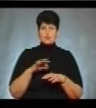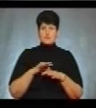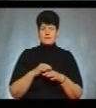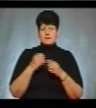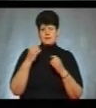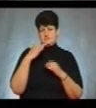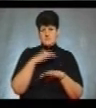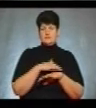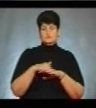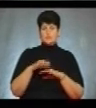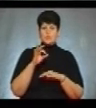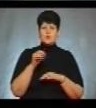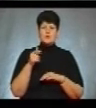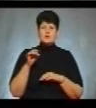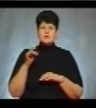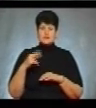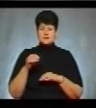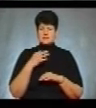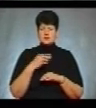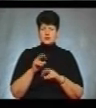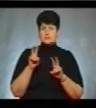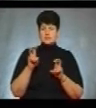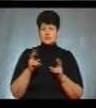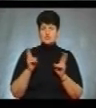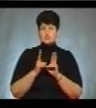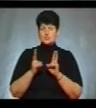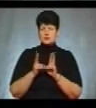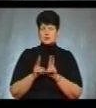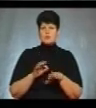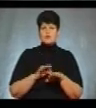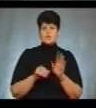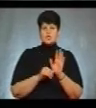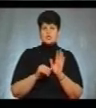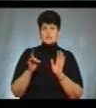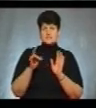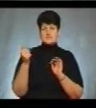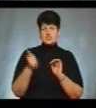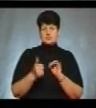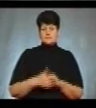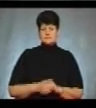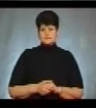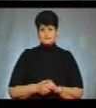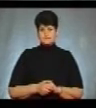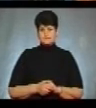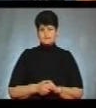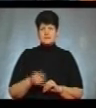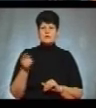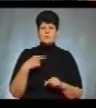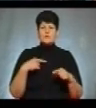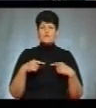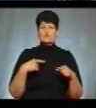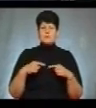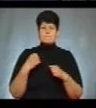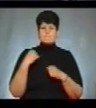неба. Оля Гордієнко повідомила, що тематичні зустрічі проводять 6 разів на тиждень. Тернопільські футболісти